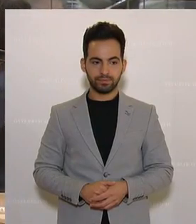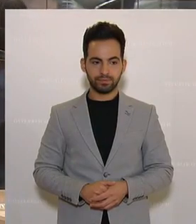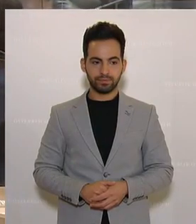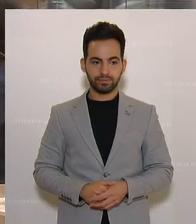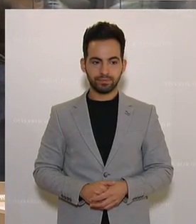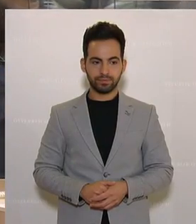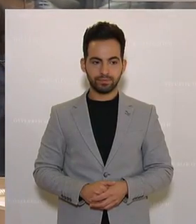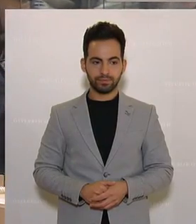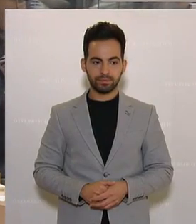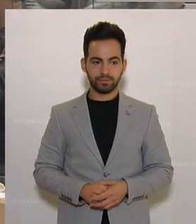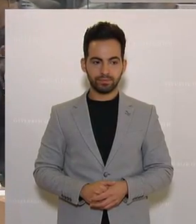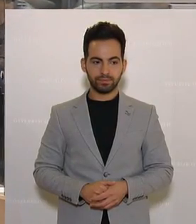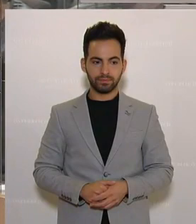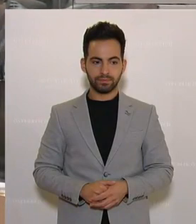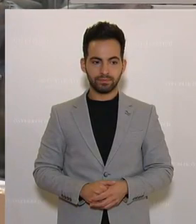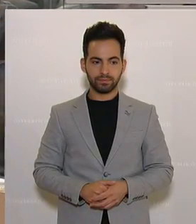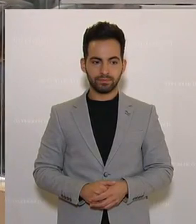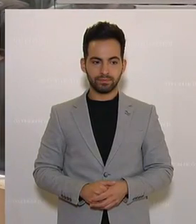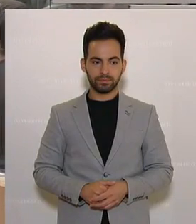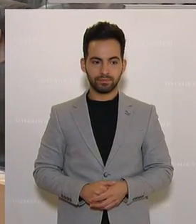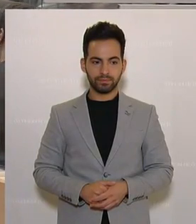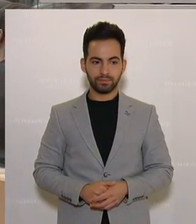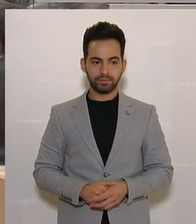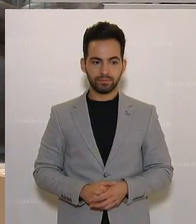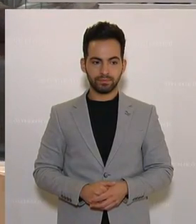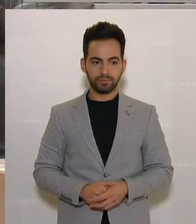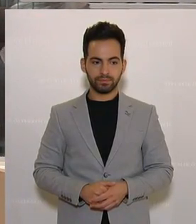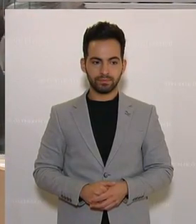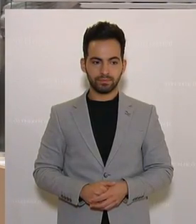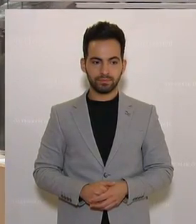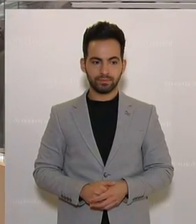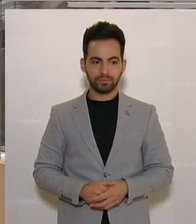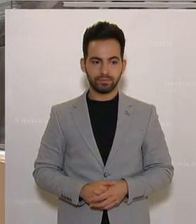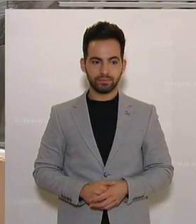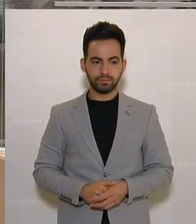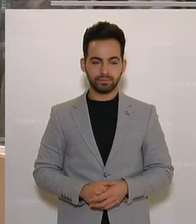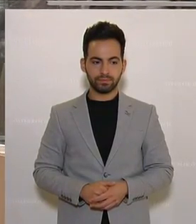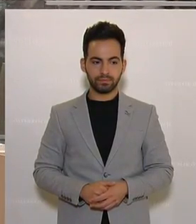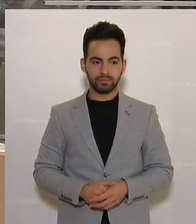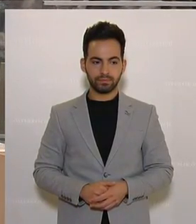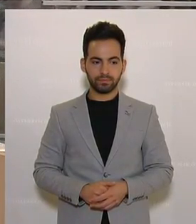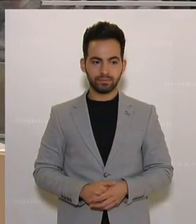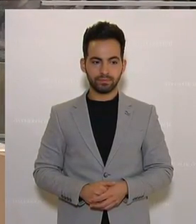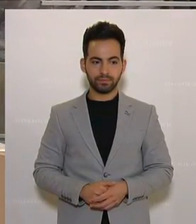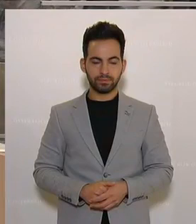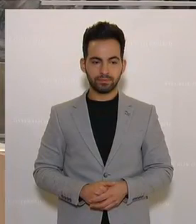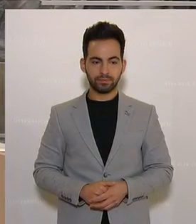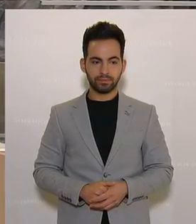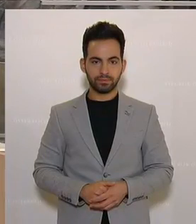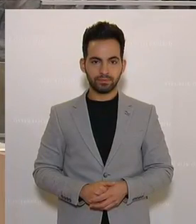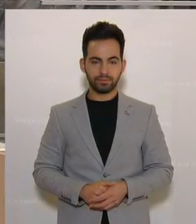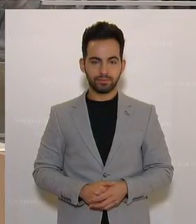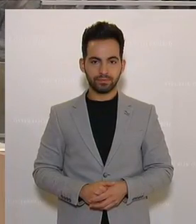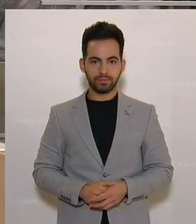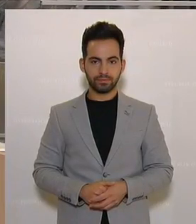eines Bundesgesetzes beurkunden. Und das war mit dem